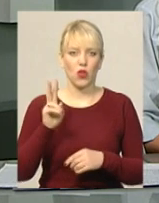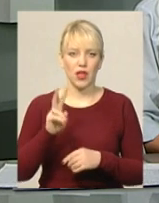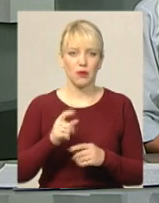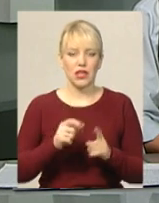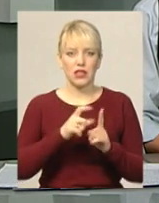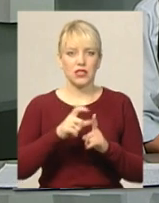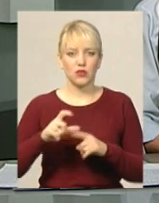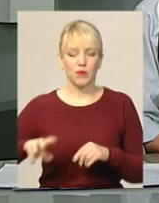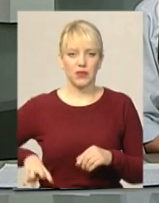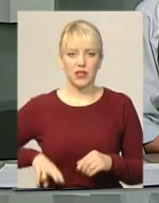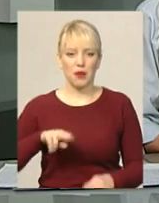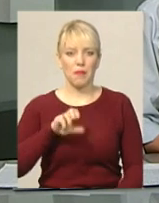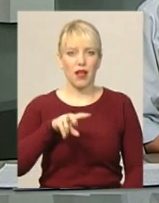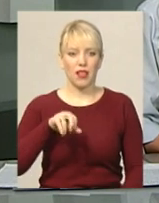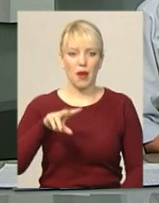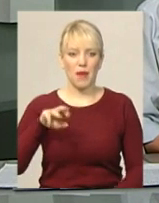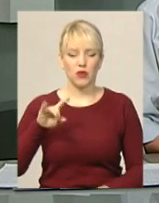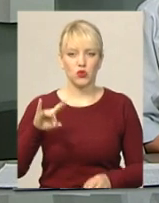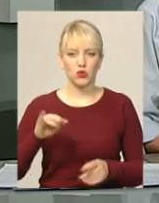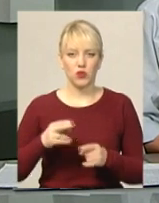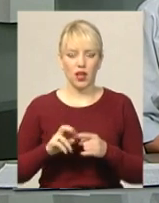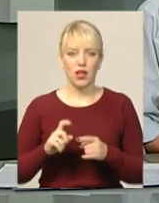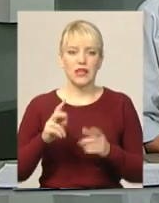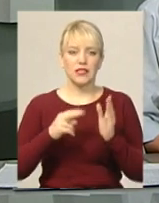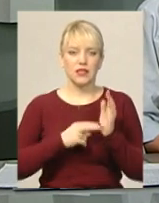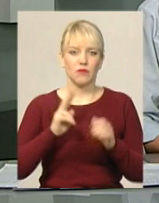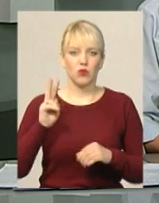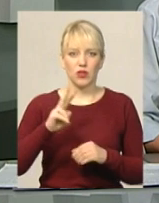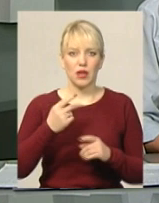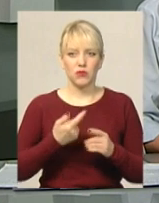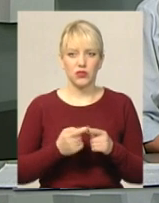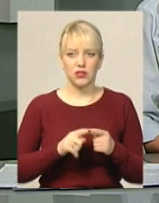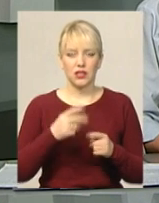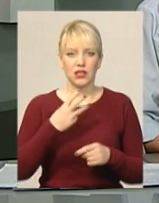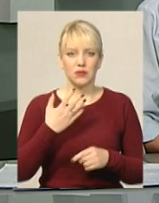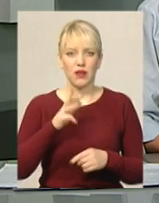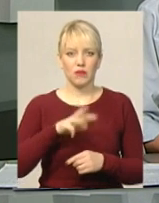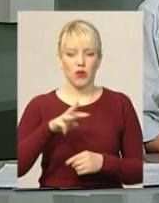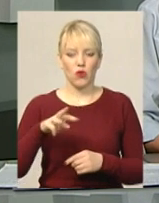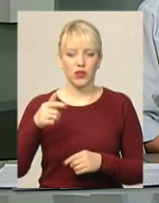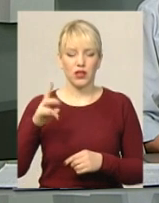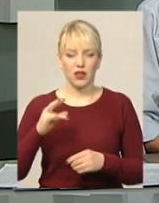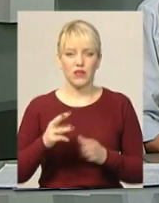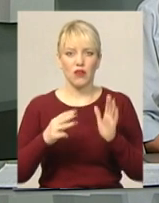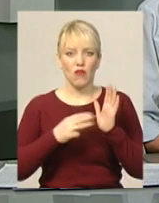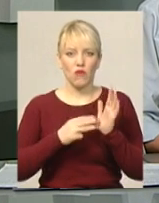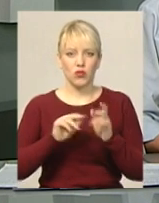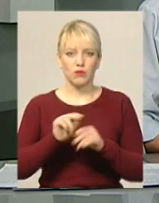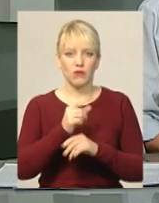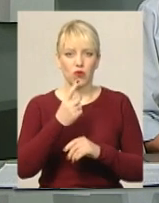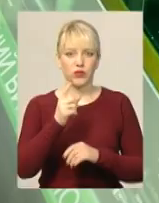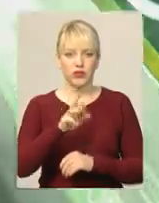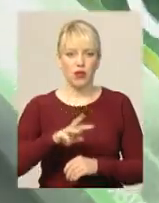Паламарчука, сім тролейбусів обійшлися бюджету міста у майже 35 мільйонів гривень. Ремонт восьмого вартував понад мільйон.